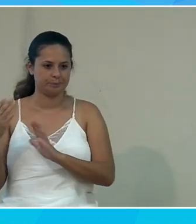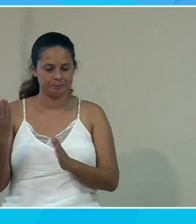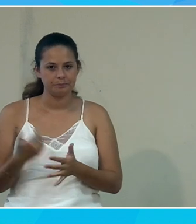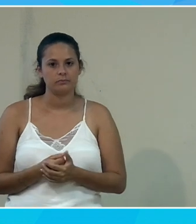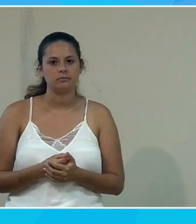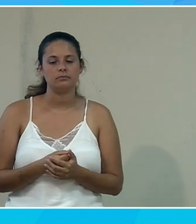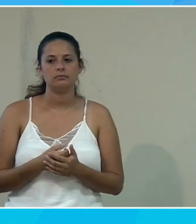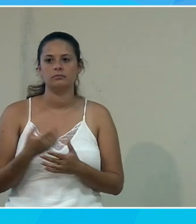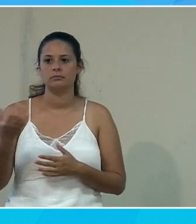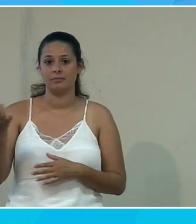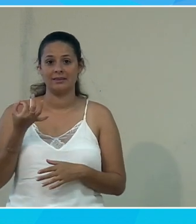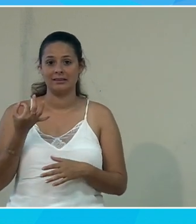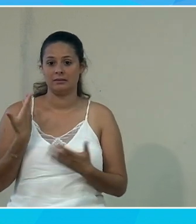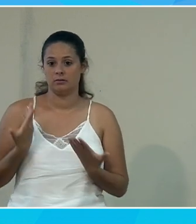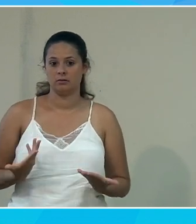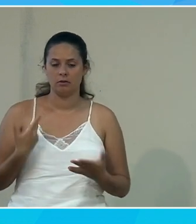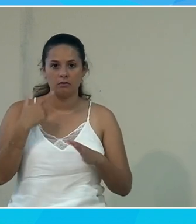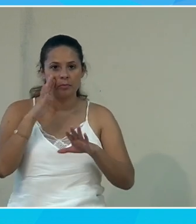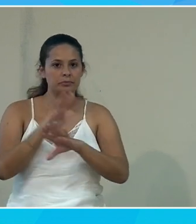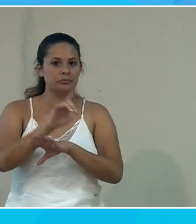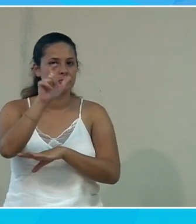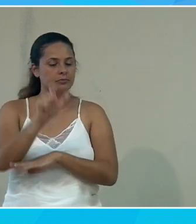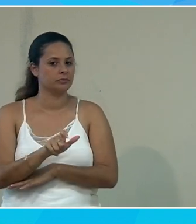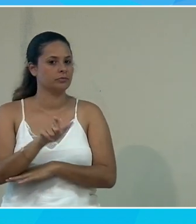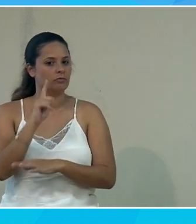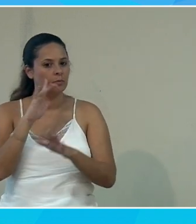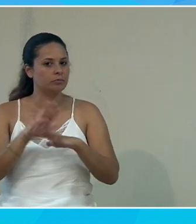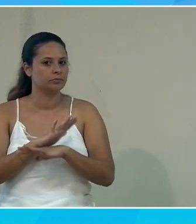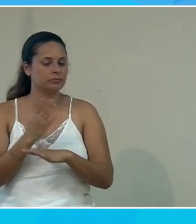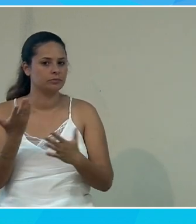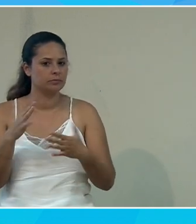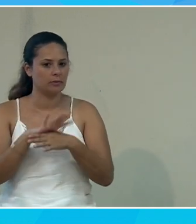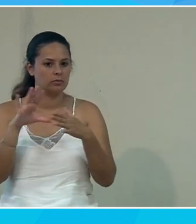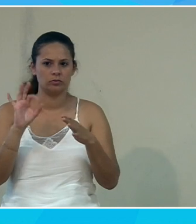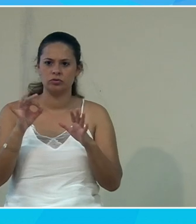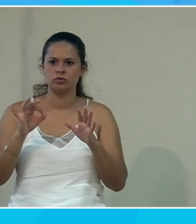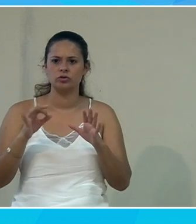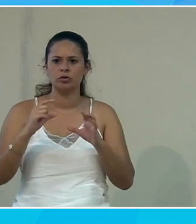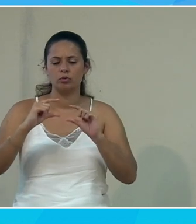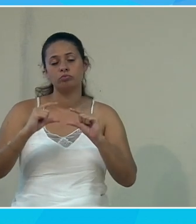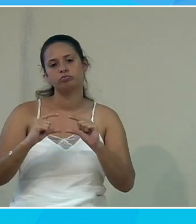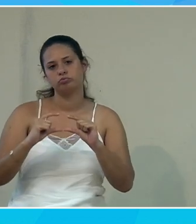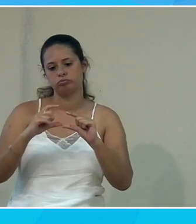on me fait dire Philippe qu'on ne te voit plus apparemment vous ne me voyez plus ? non non si